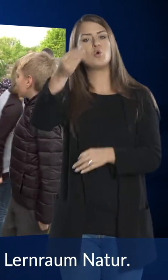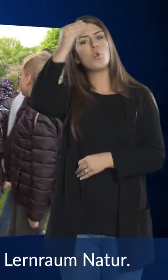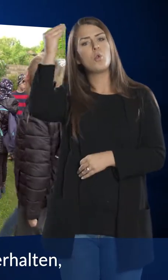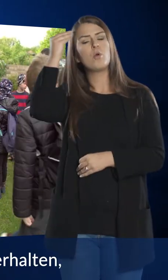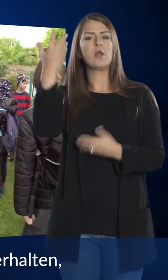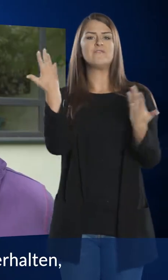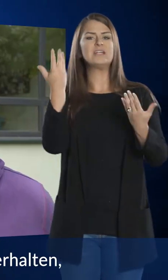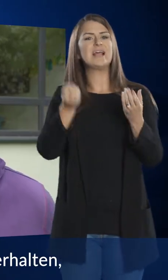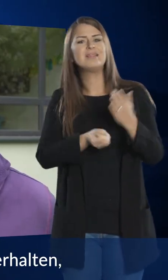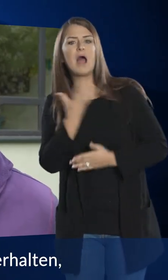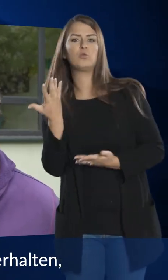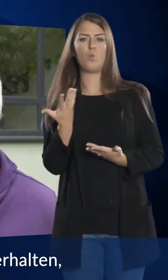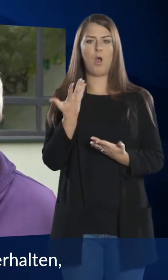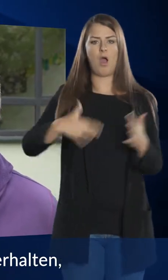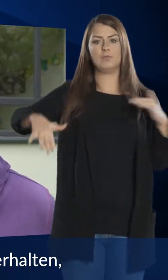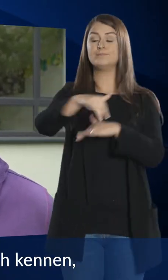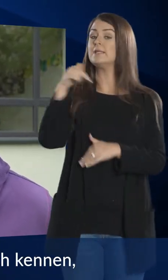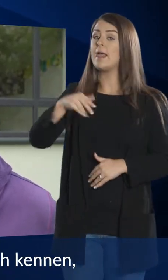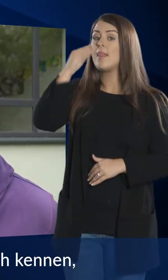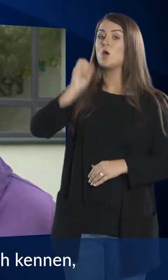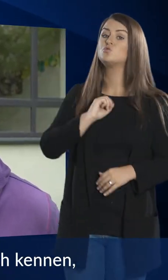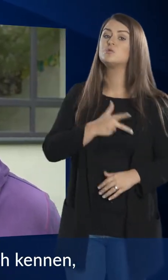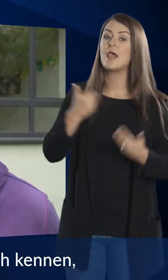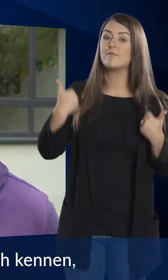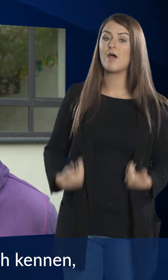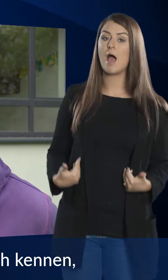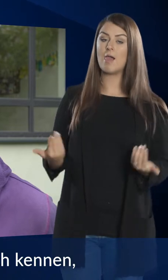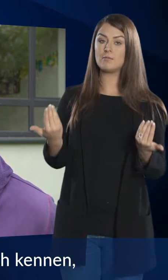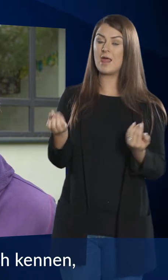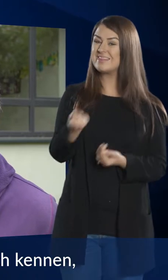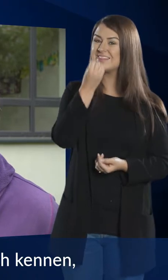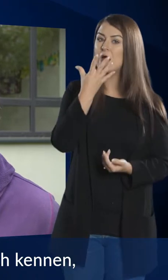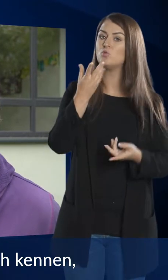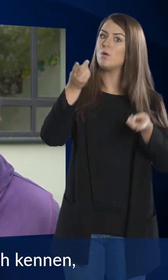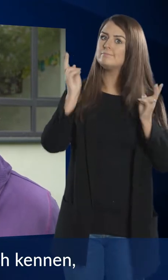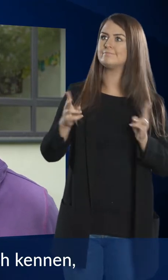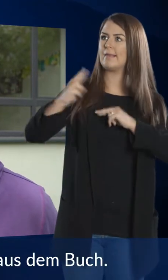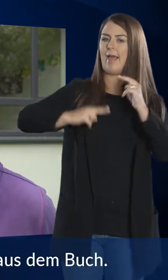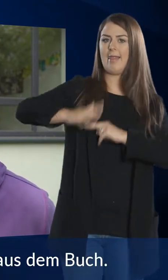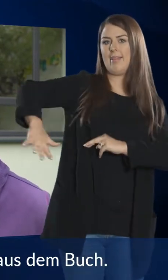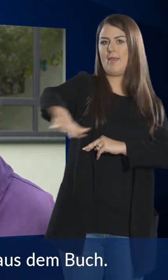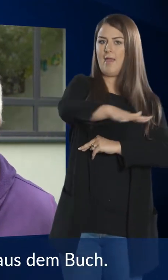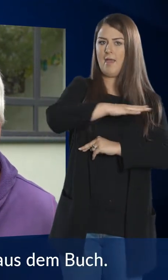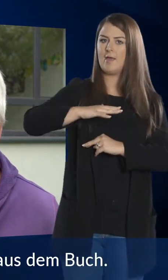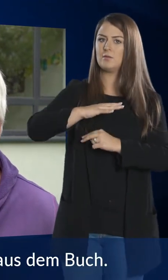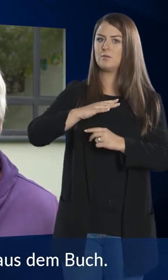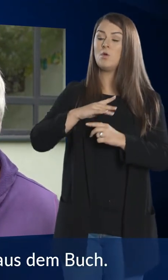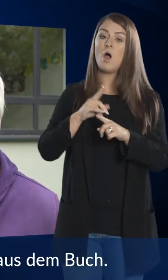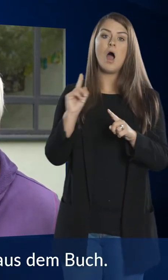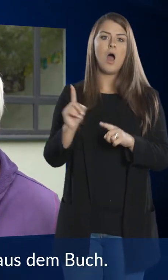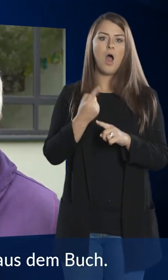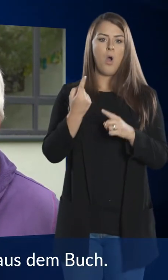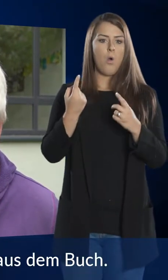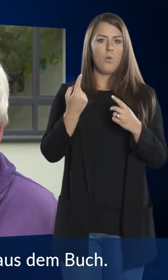Natur. Die lernen das soziale Verhalten, die lernen die Natur wirklich kennen, viel besser oder überhaupt